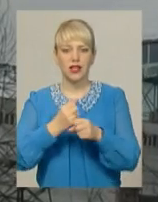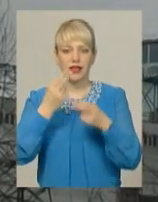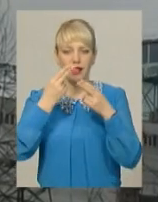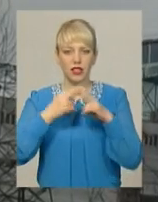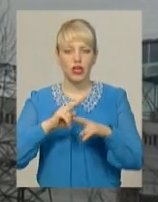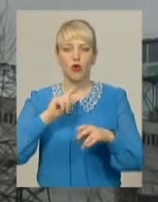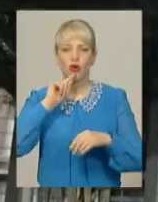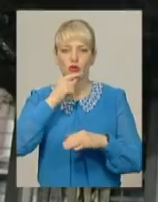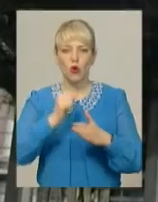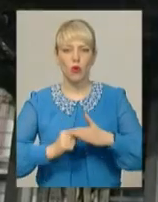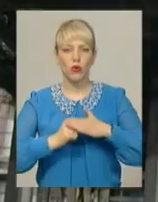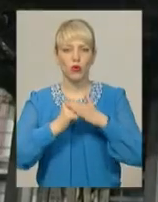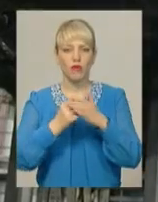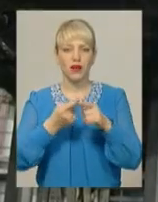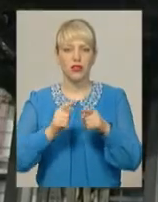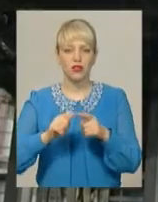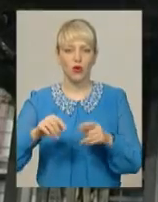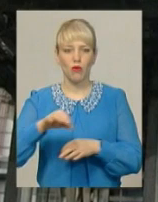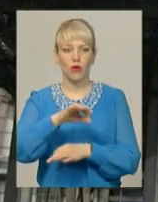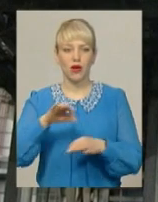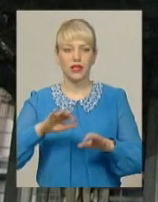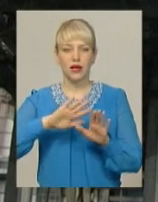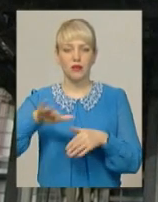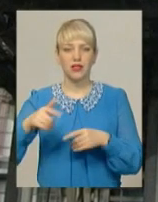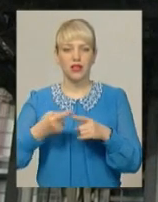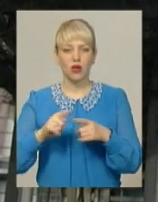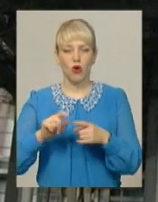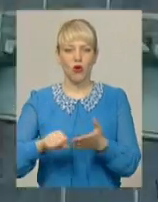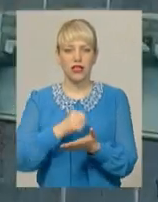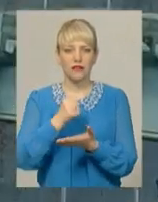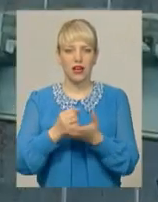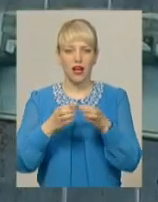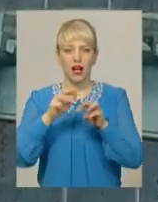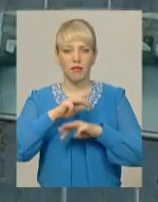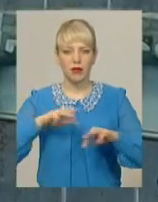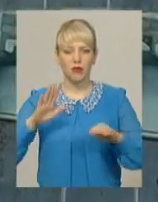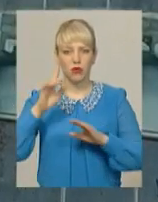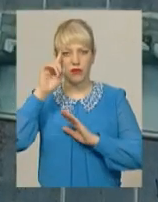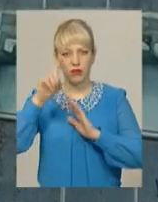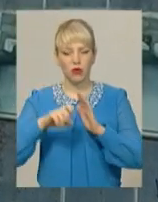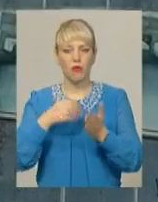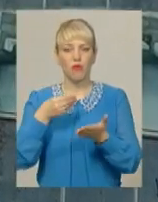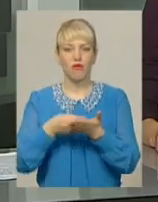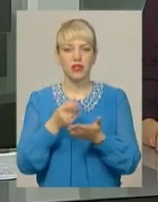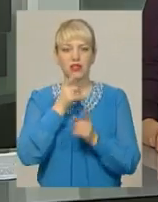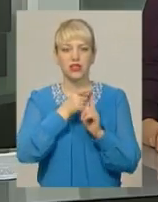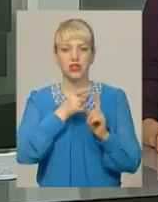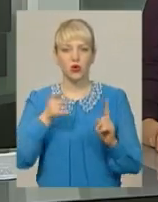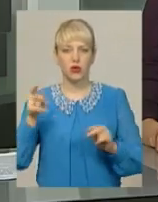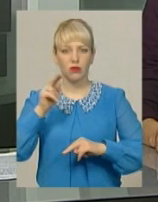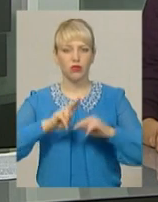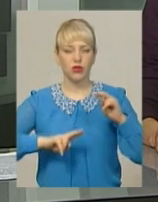-економічне обґрунтування цього проєкту. Після його затвердження у Кабміні стануть відомі вартість і строки будівництва сонячної